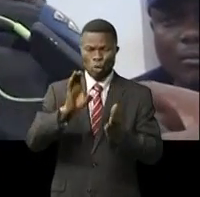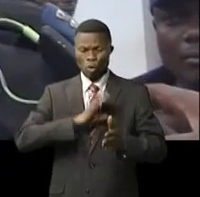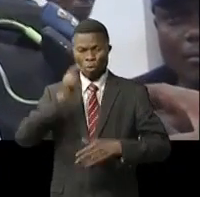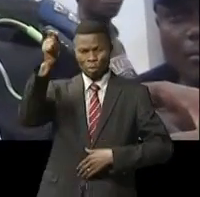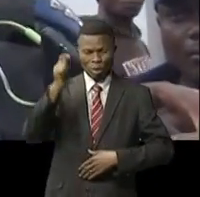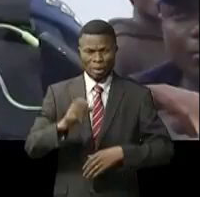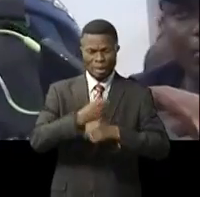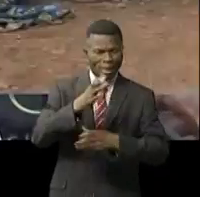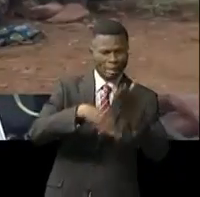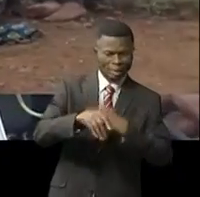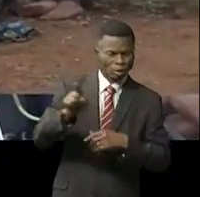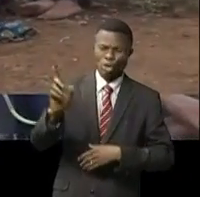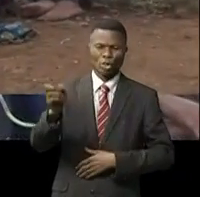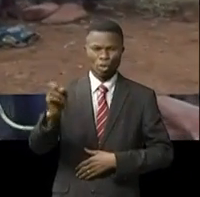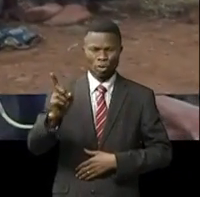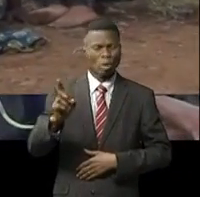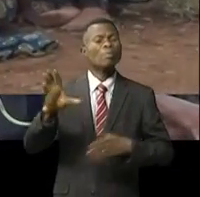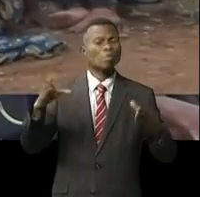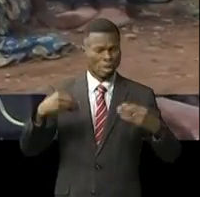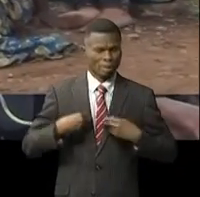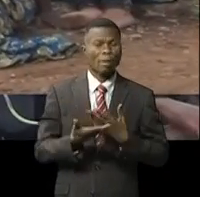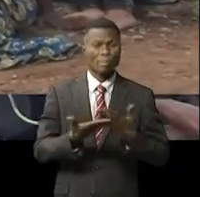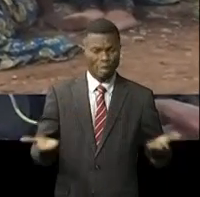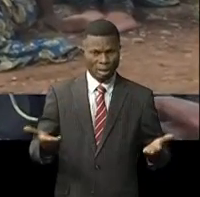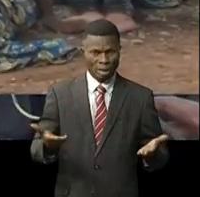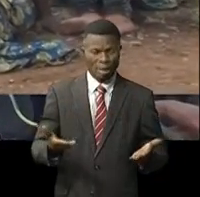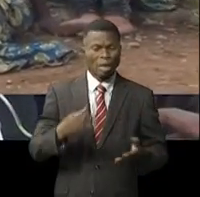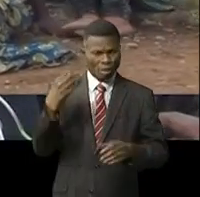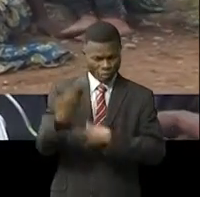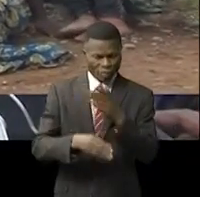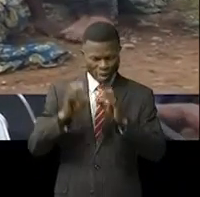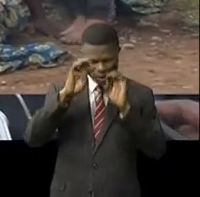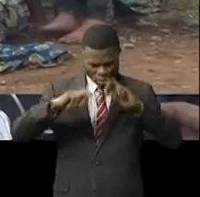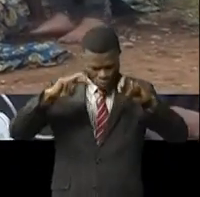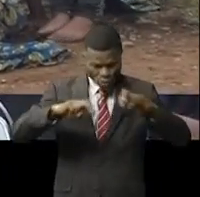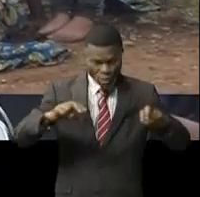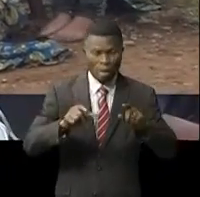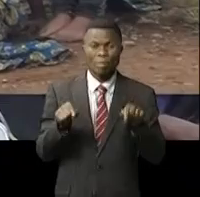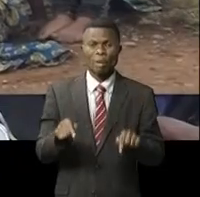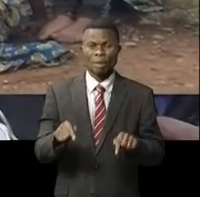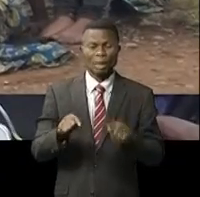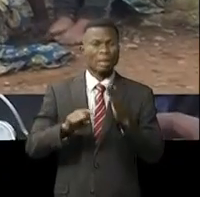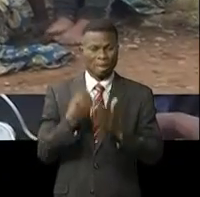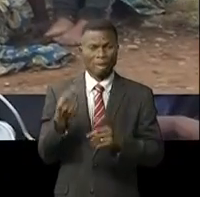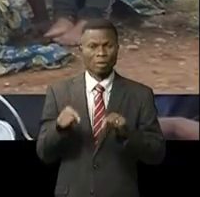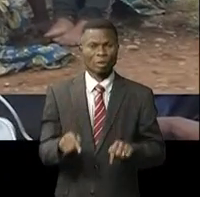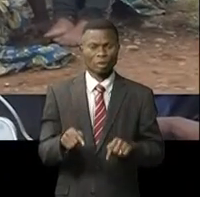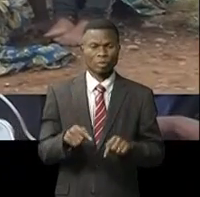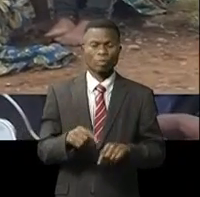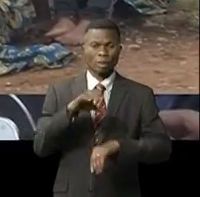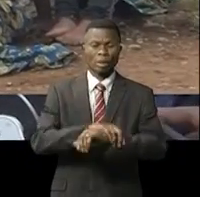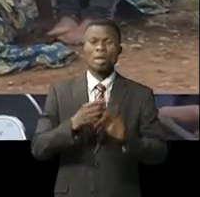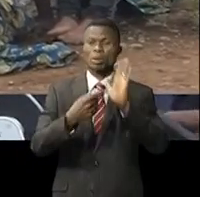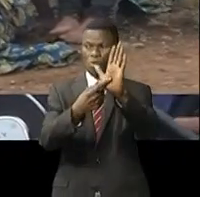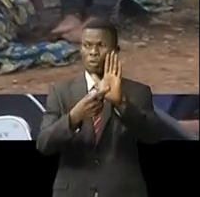sont eux qui sont en train de voler. Je ne refuse pas. Nous sommes en train de faire des enquêtes. Mais, dans un premier temps, je vous